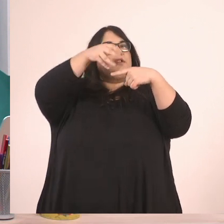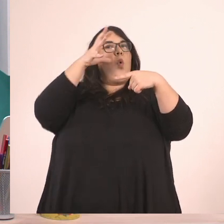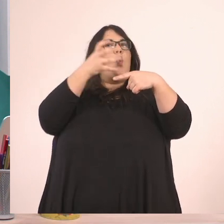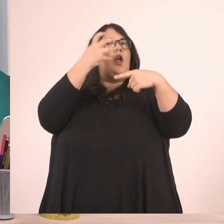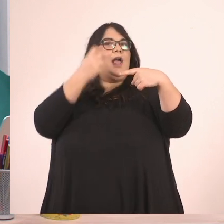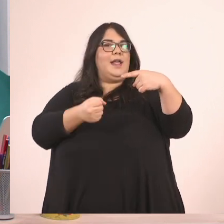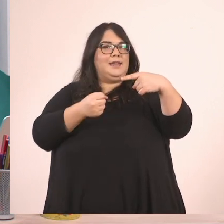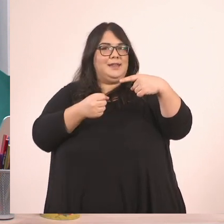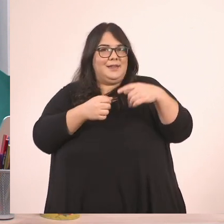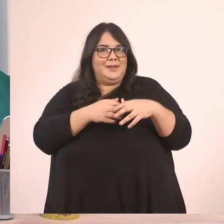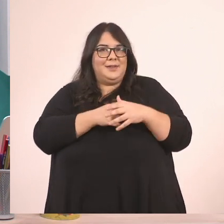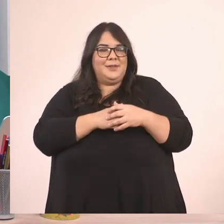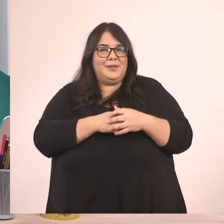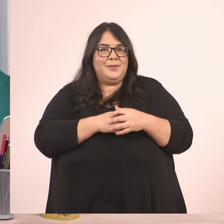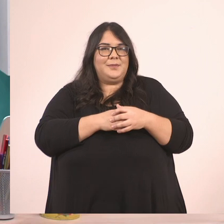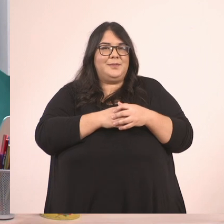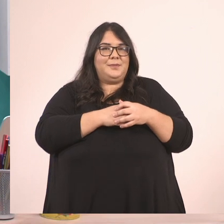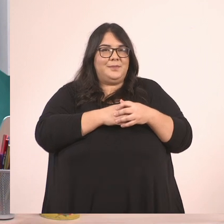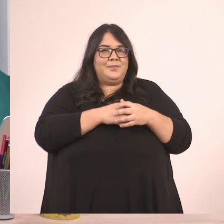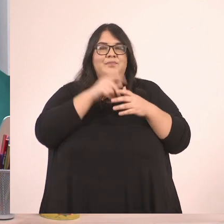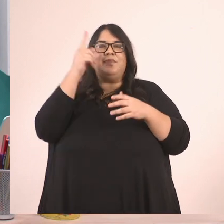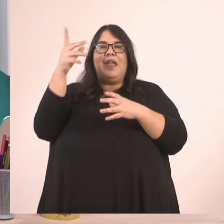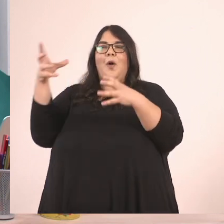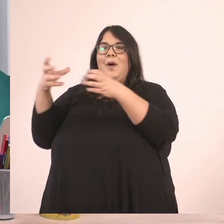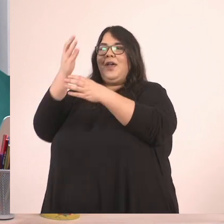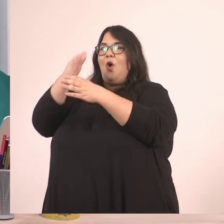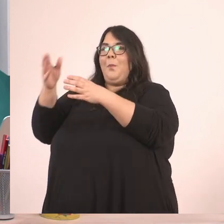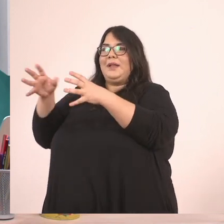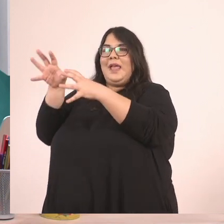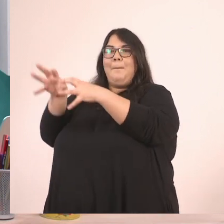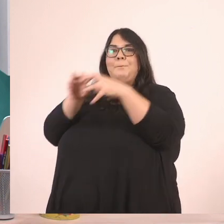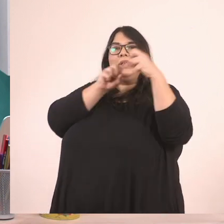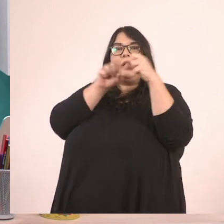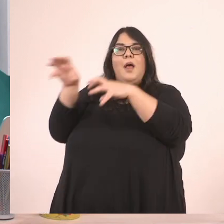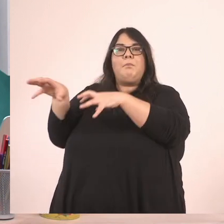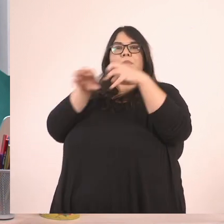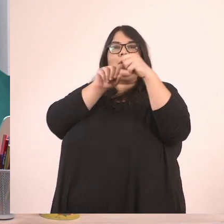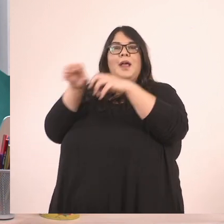Έχουμε χωρίσει και τη δεύτερη ακέραιη μονάδα και έχουμε πάρει κομμάτια και από αυτή για να συμπληρώσουμε το κλάσμα.